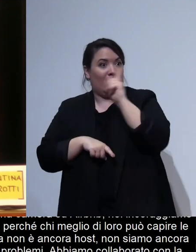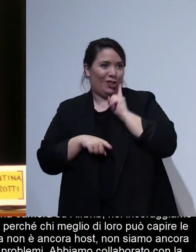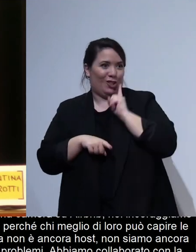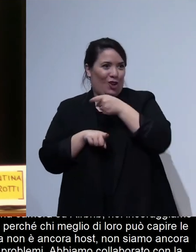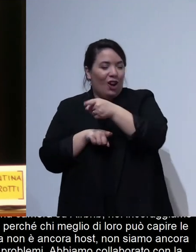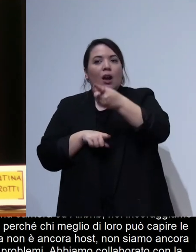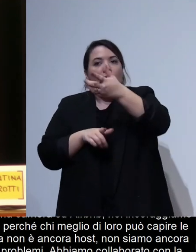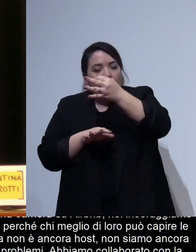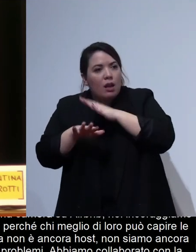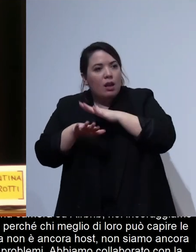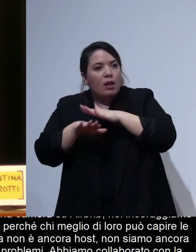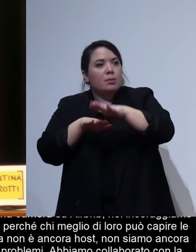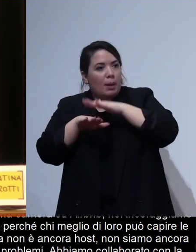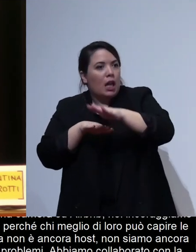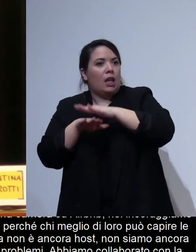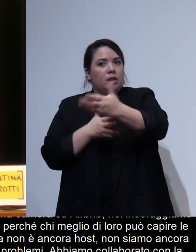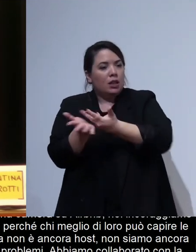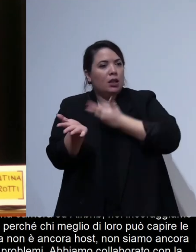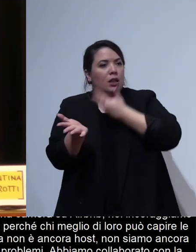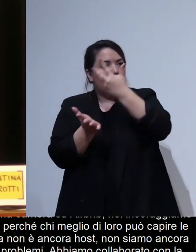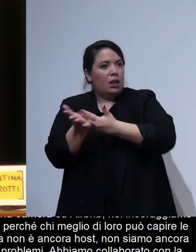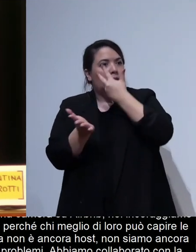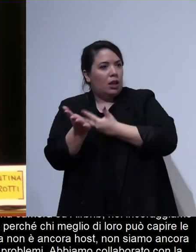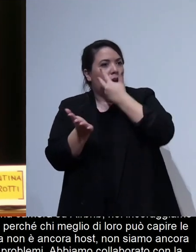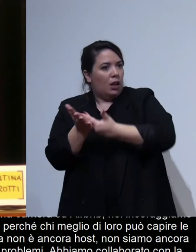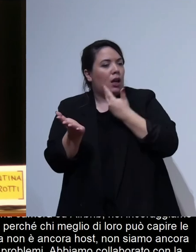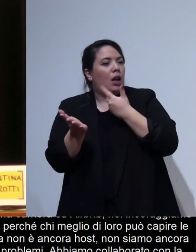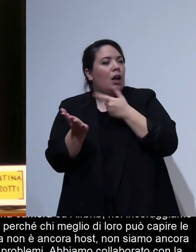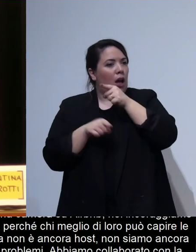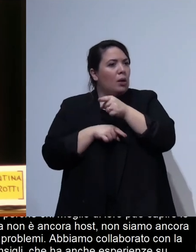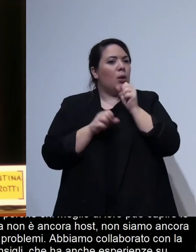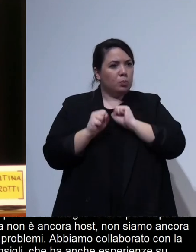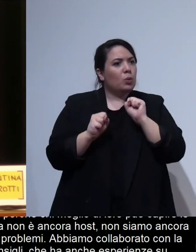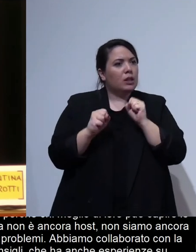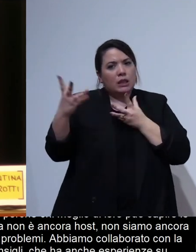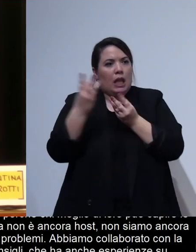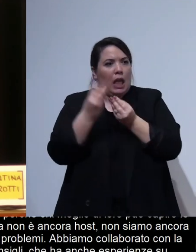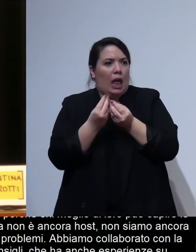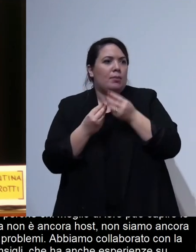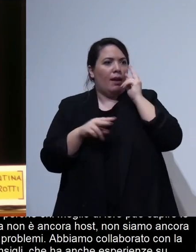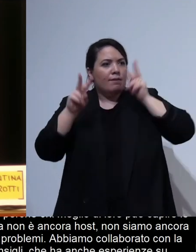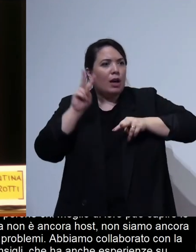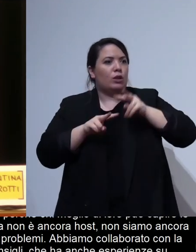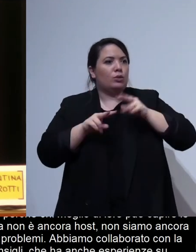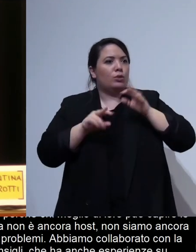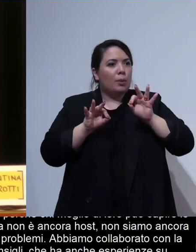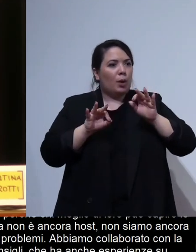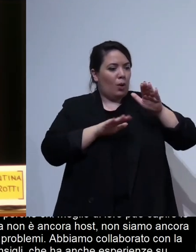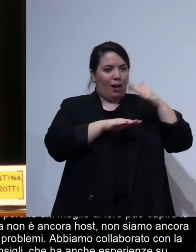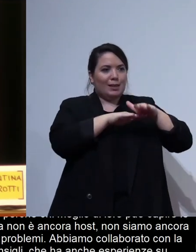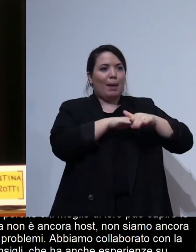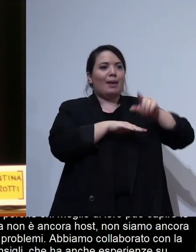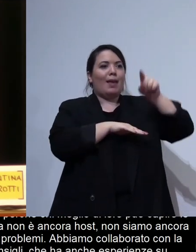su Airbnb quindi ti invito anche a guardare a valutare la parte delle esperienze perché ne abbiamo molte